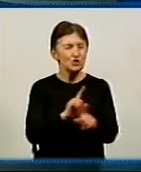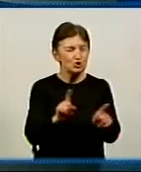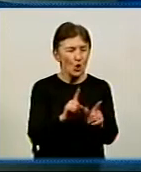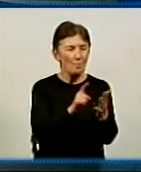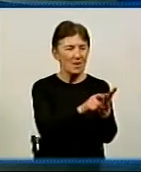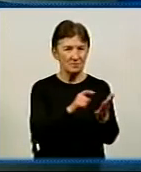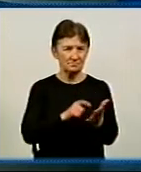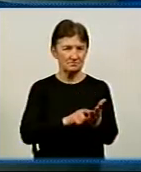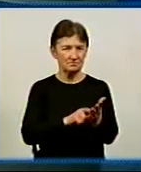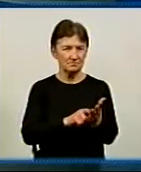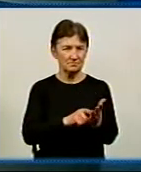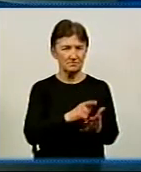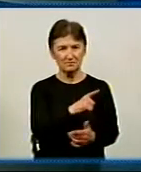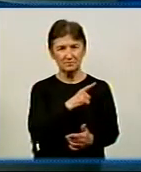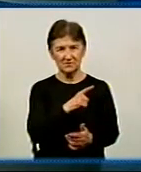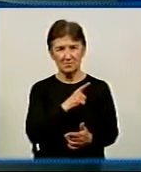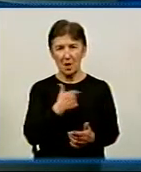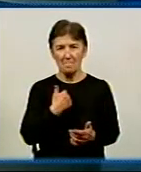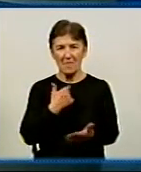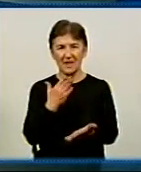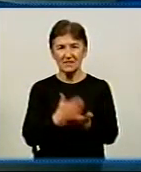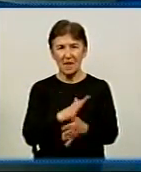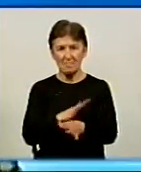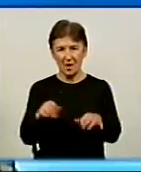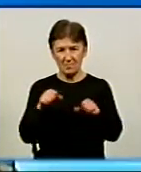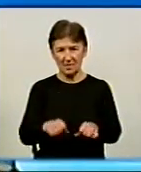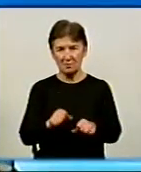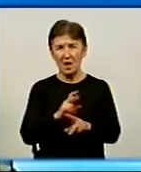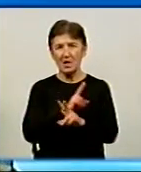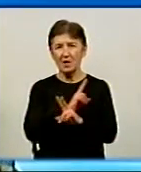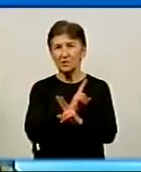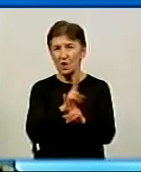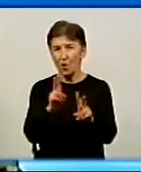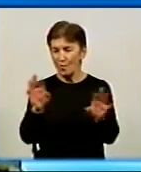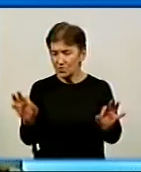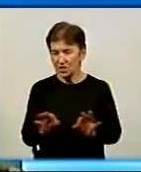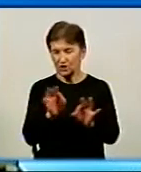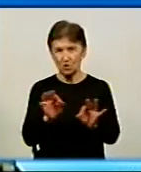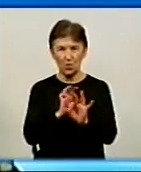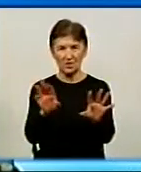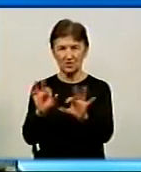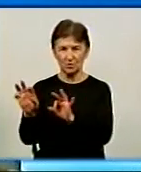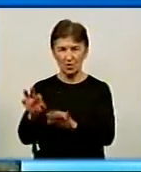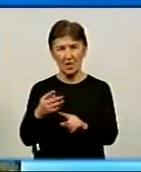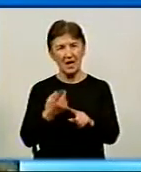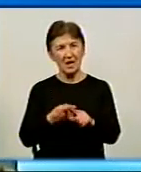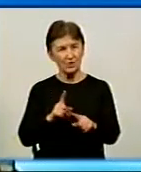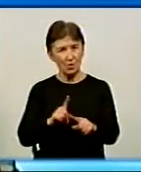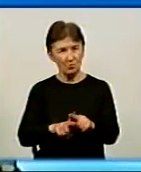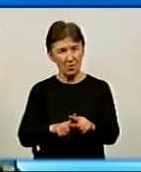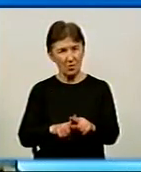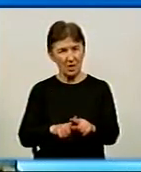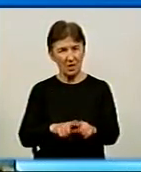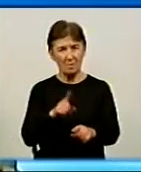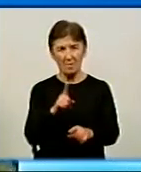між Богом і солдатом. Все, ми не маємо права нікому нічого розказувати, вони нам довіряються. І все, і тому ми тоді, от психолог може це, і ми